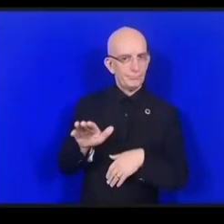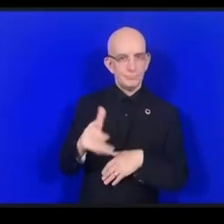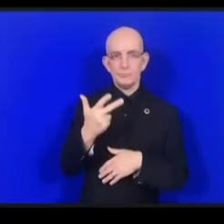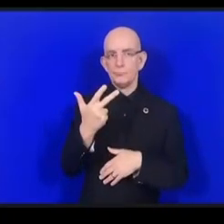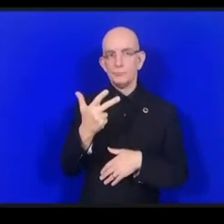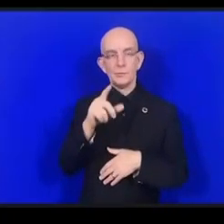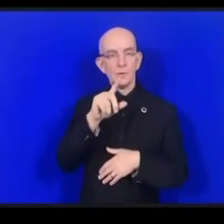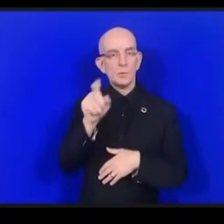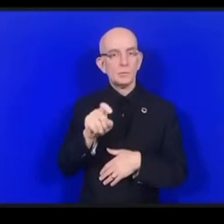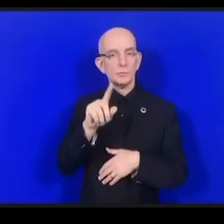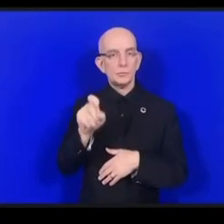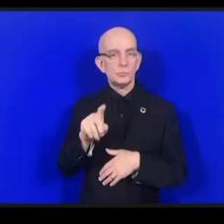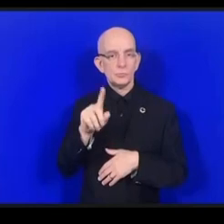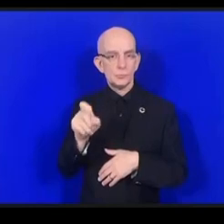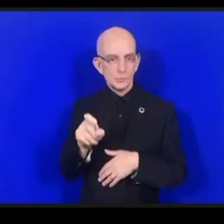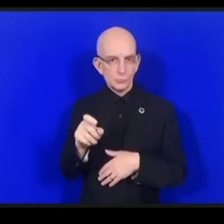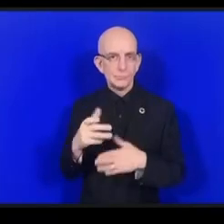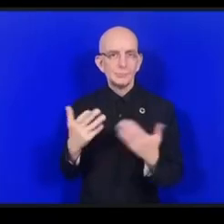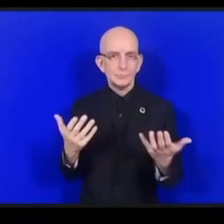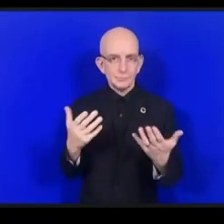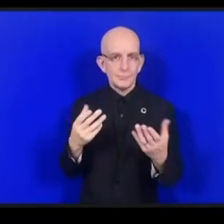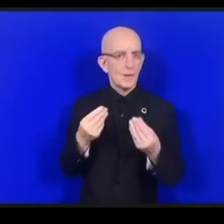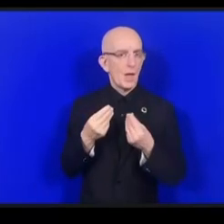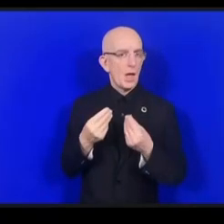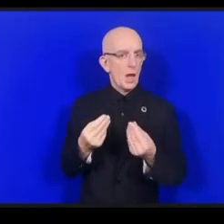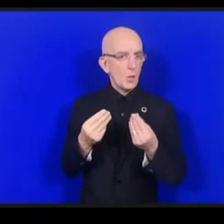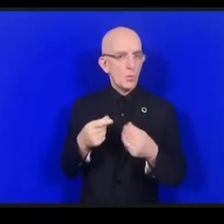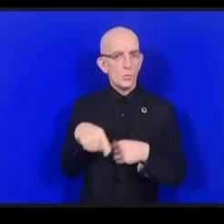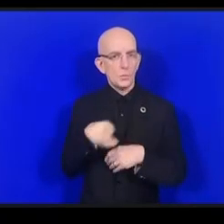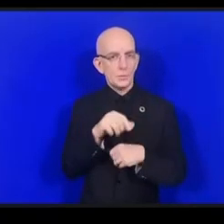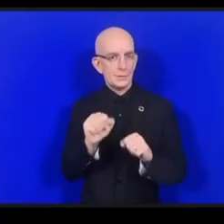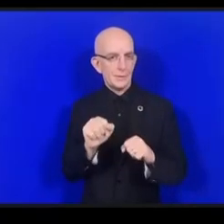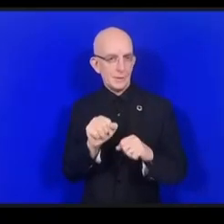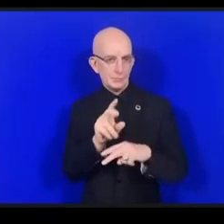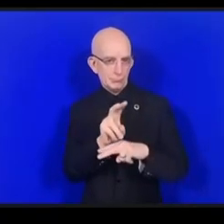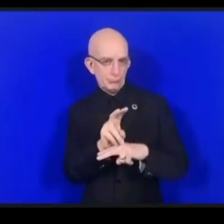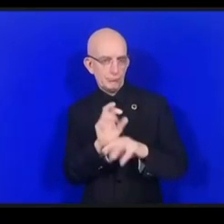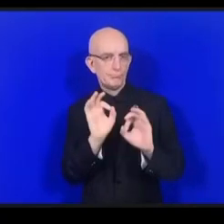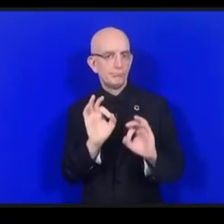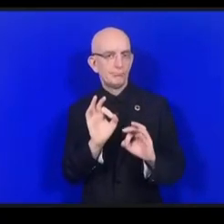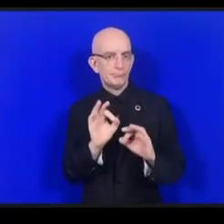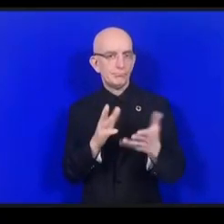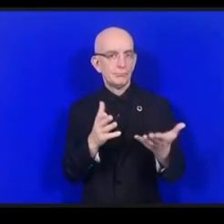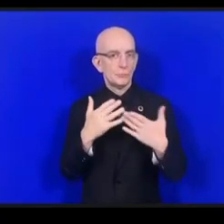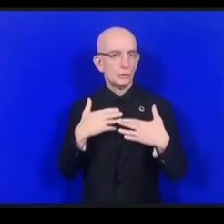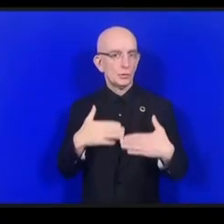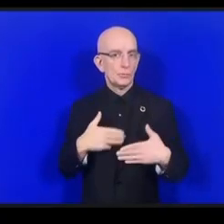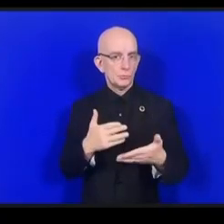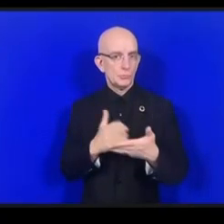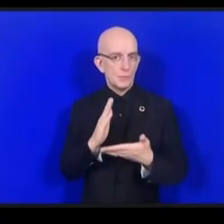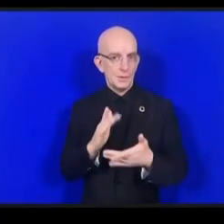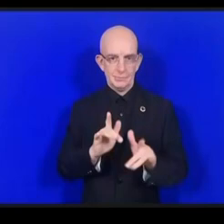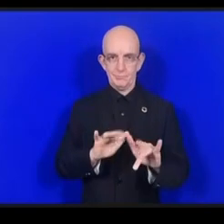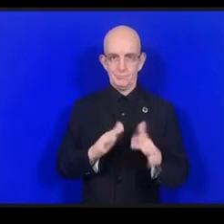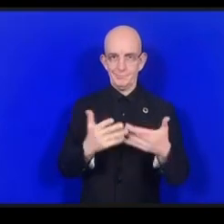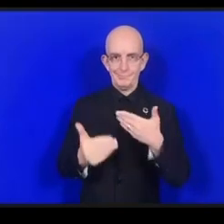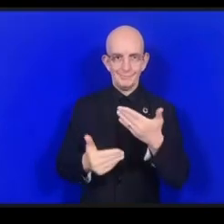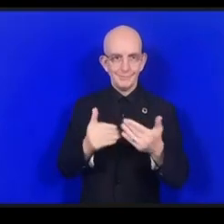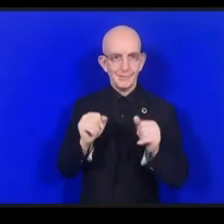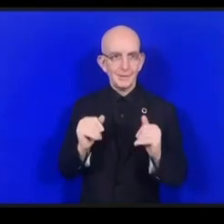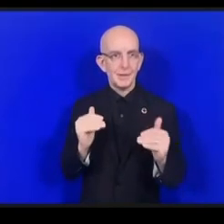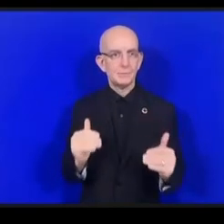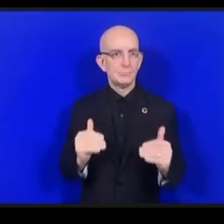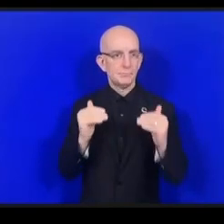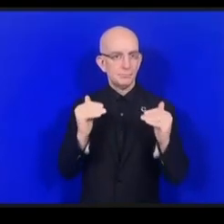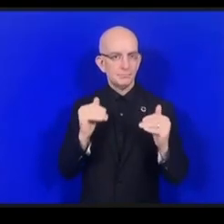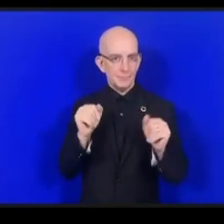حقوق الإنسان وتسريع أداف التنمية المستدامة وأين يجب أن تبدأ حملة التوعية وما هو الدور الذي تلعبه المواد التعليمية المفتوحة